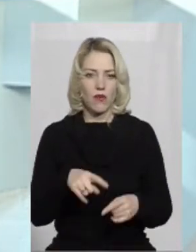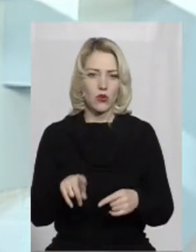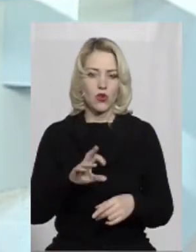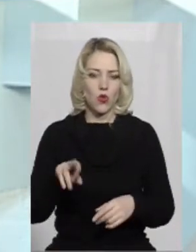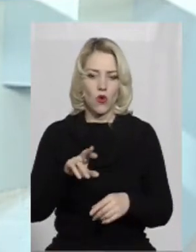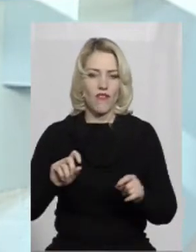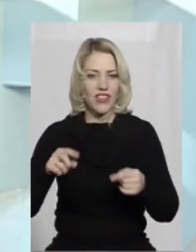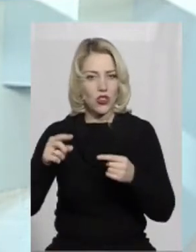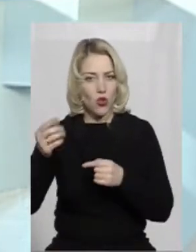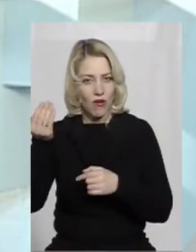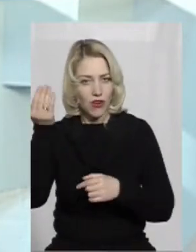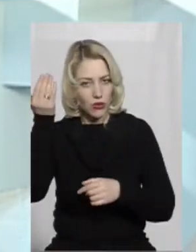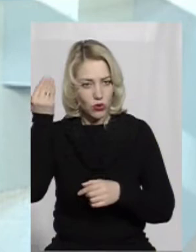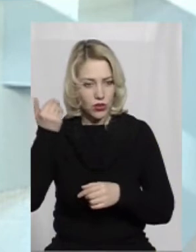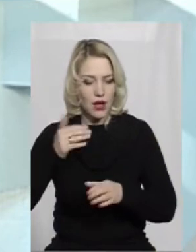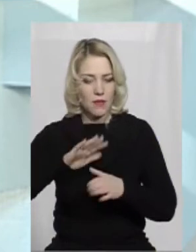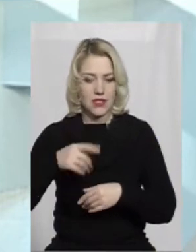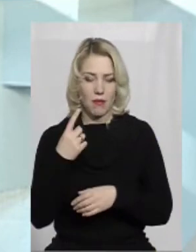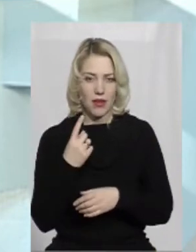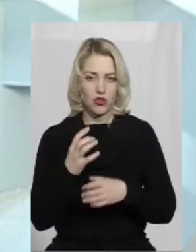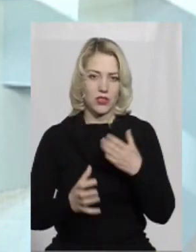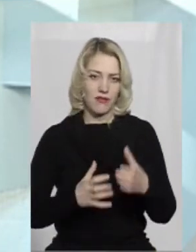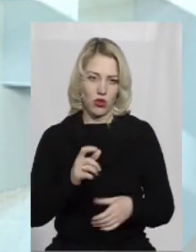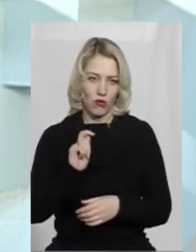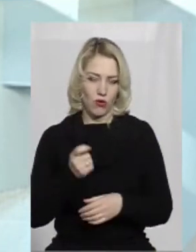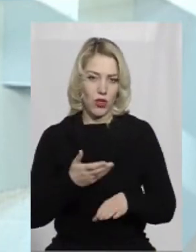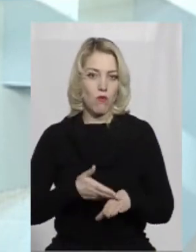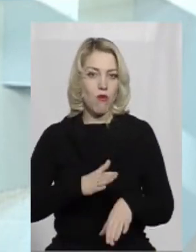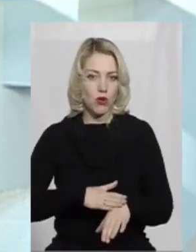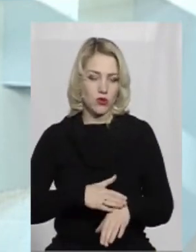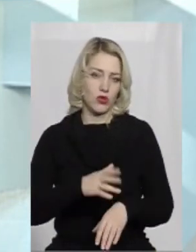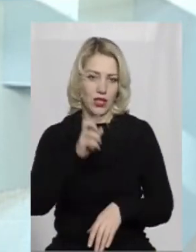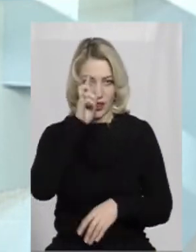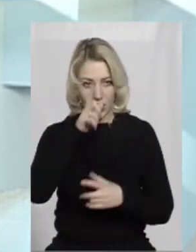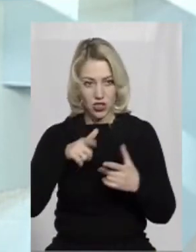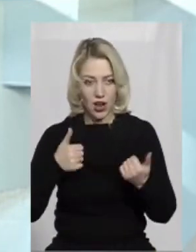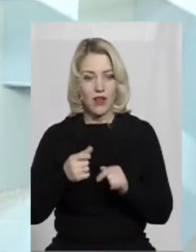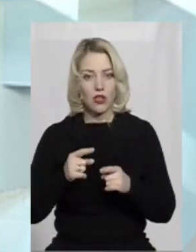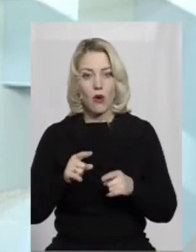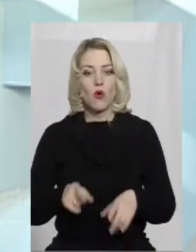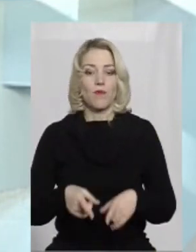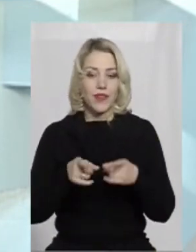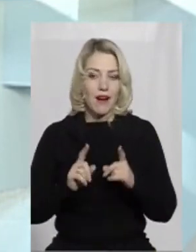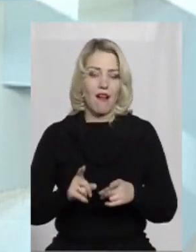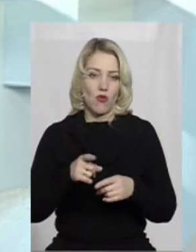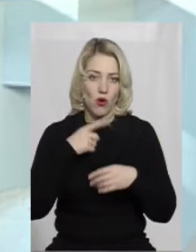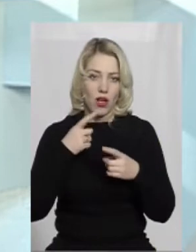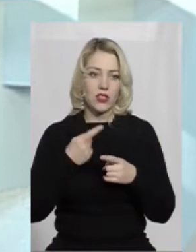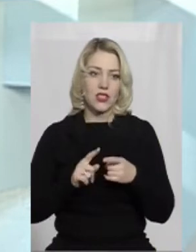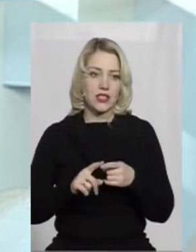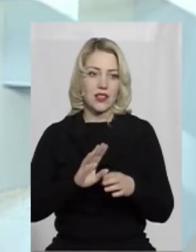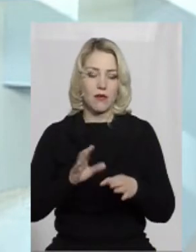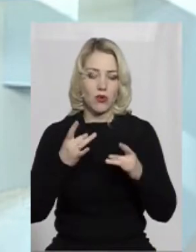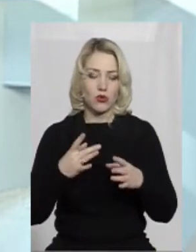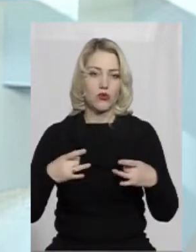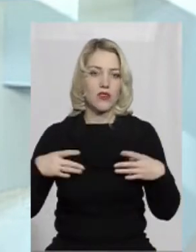відновлюваної тоді, після Першої світової війни, якраз польської держави. Тому, реально кажучи, дійсно це не